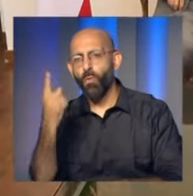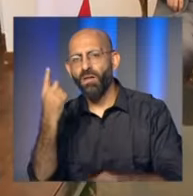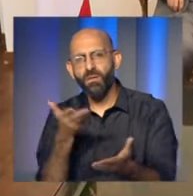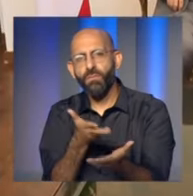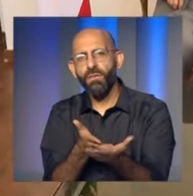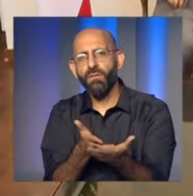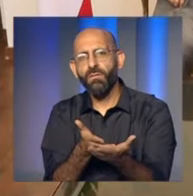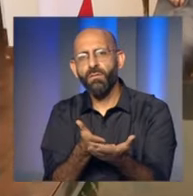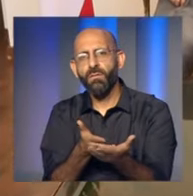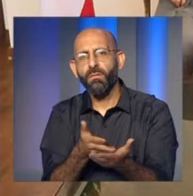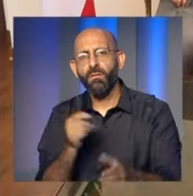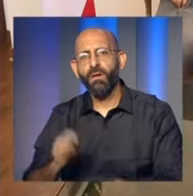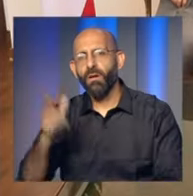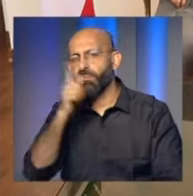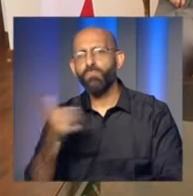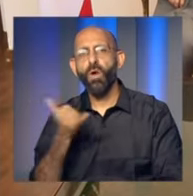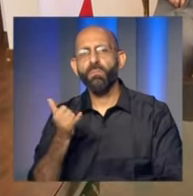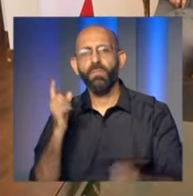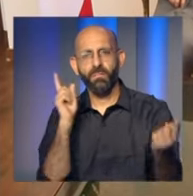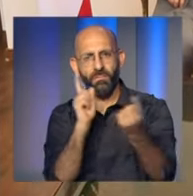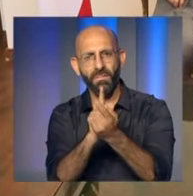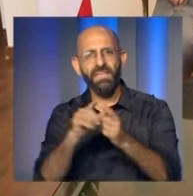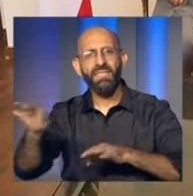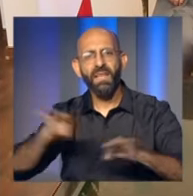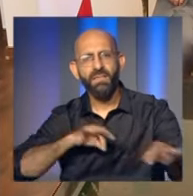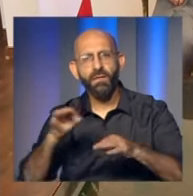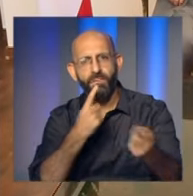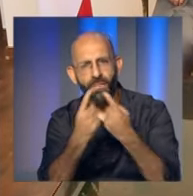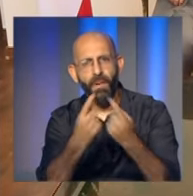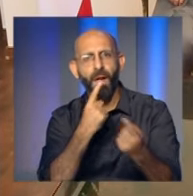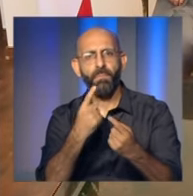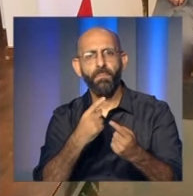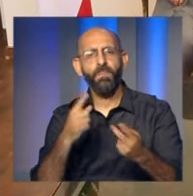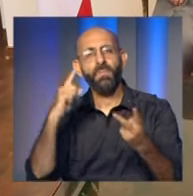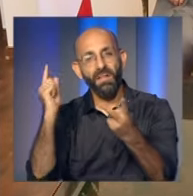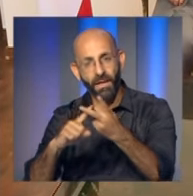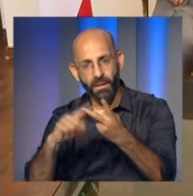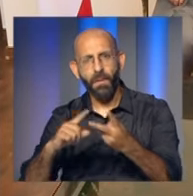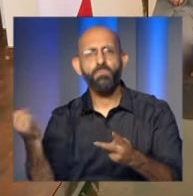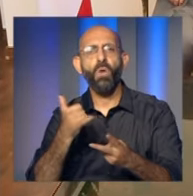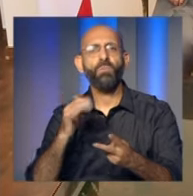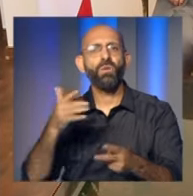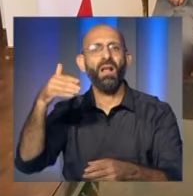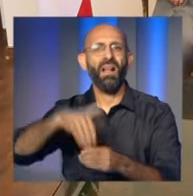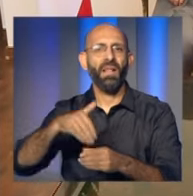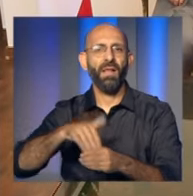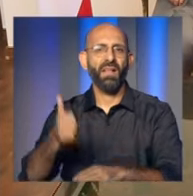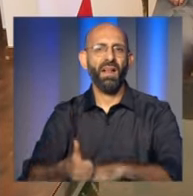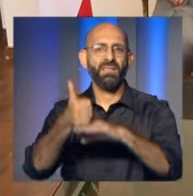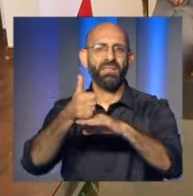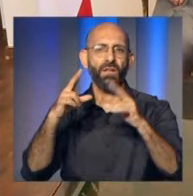التزام القرارة 17-01 وبحثت بلاسخارت مع أبو حبيب في الجمود السياسي الطويل الأمد في لبنان